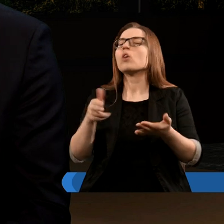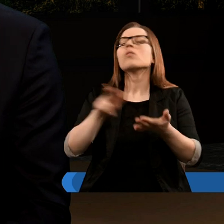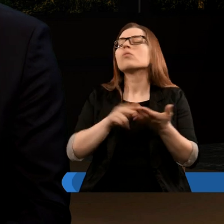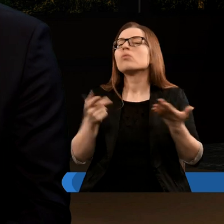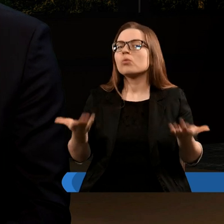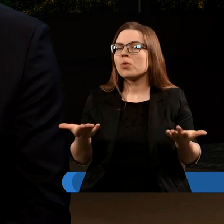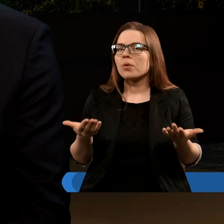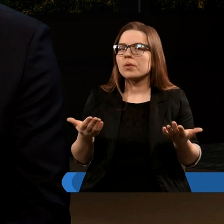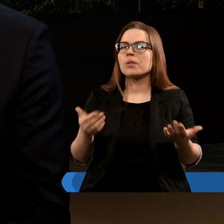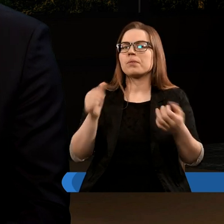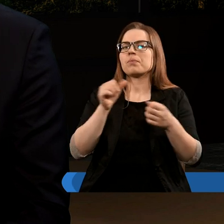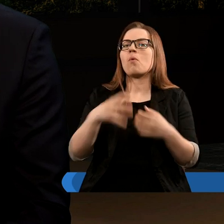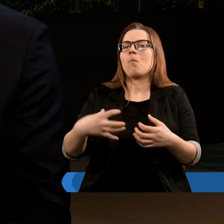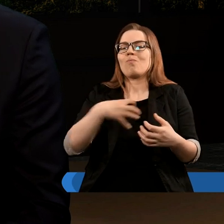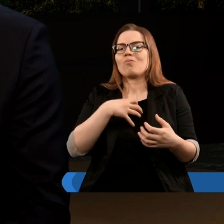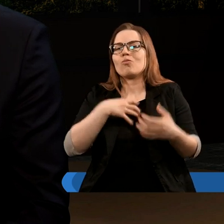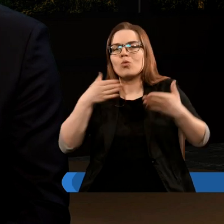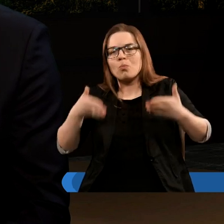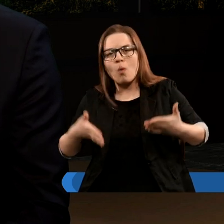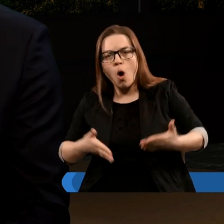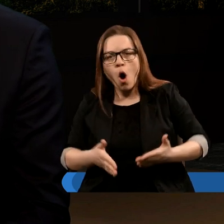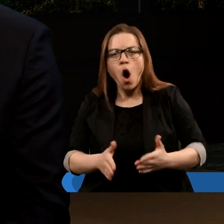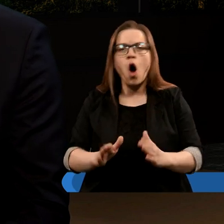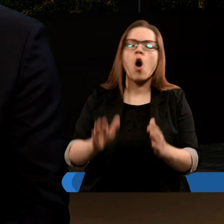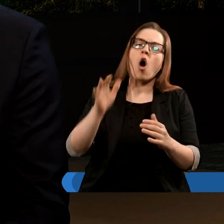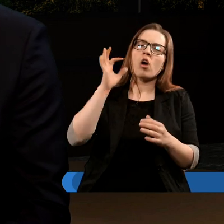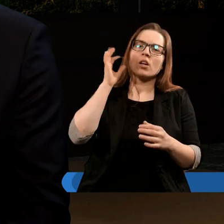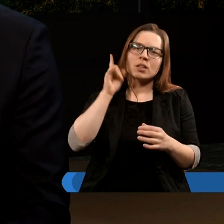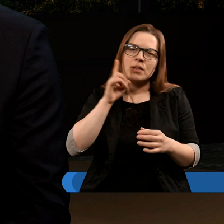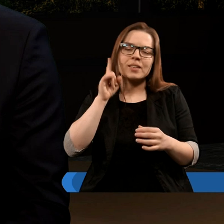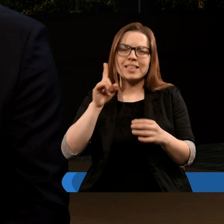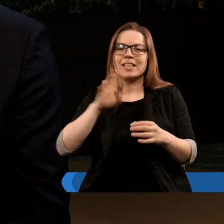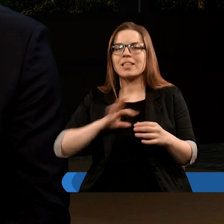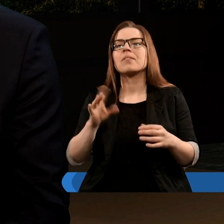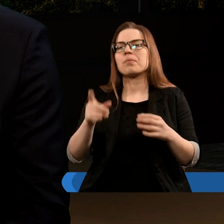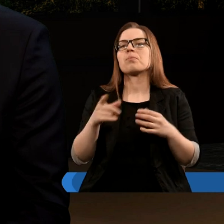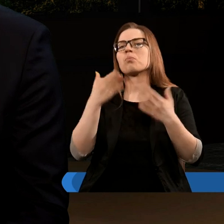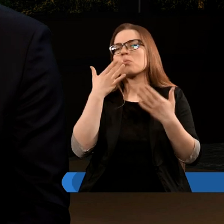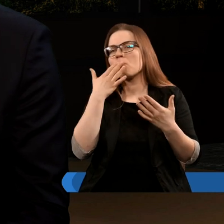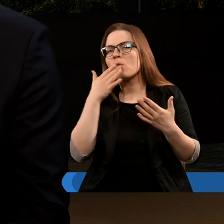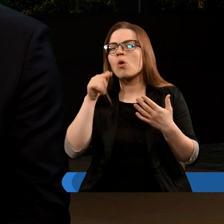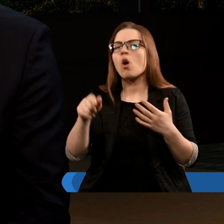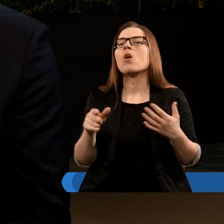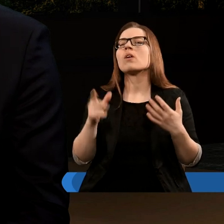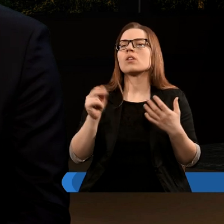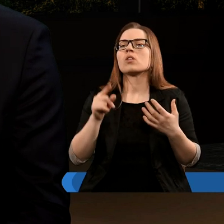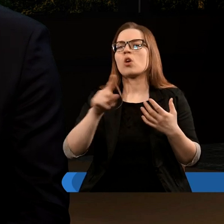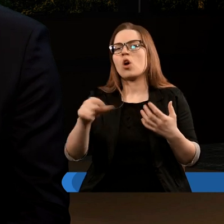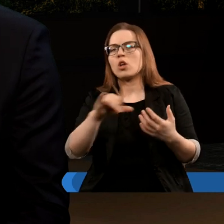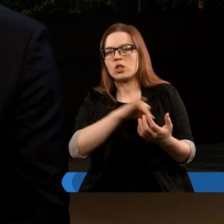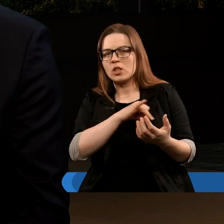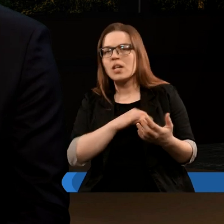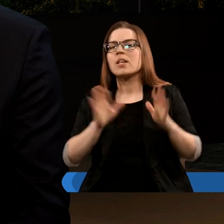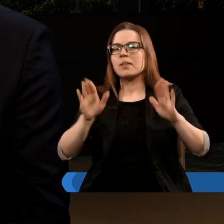jest w bólach i ma porodzić mężczyznę. Natomiast trzeci rozdział też nam mówi o tym, że po